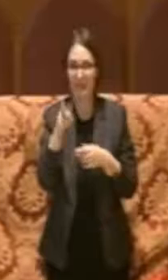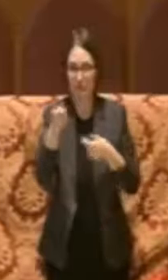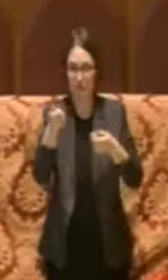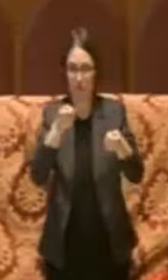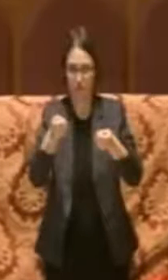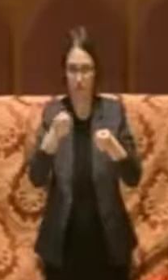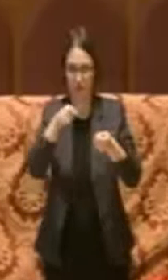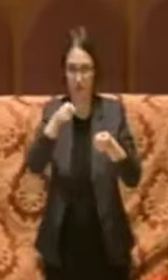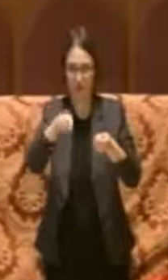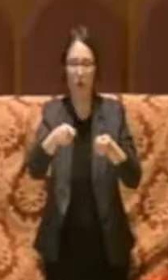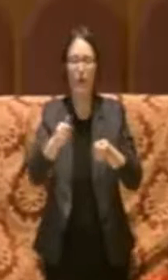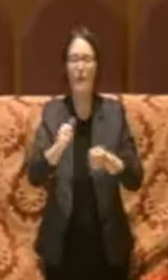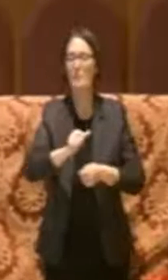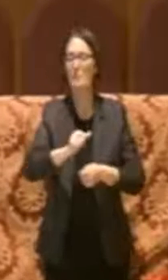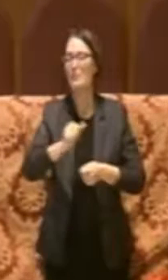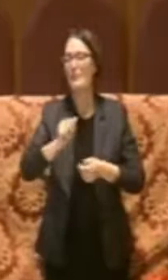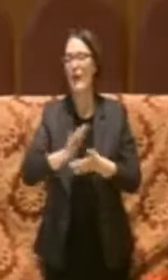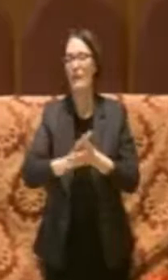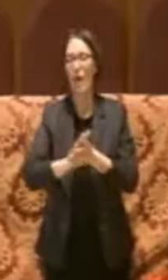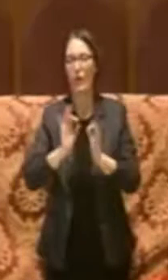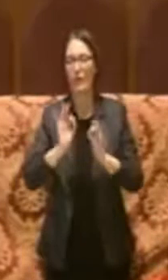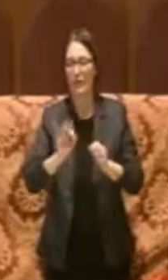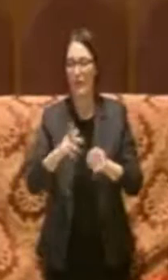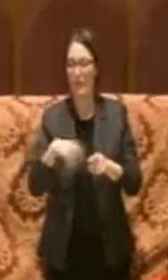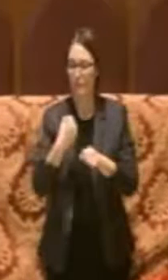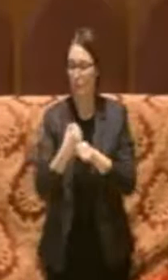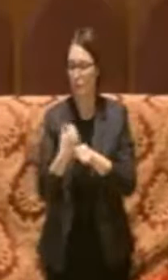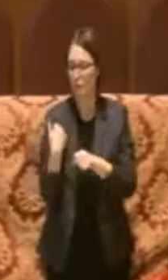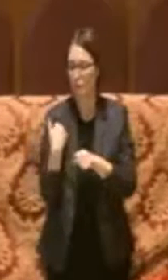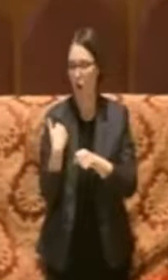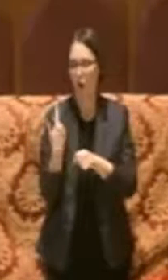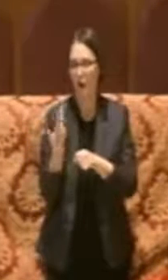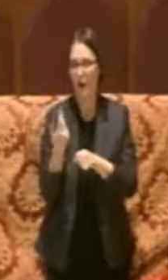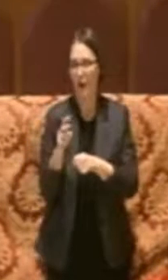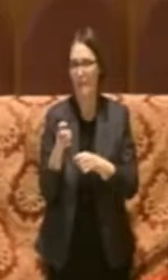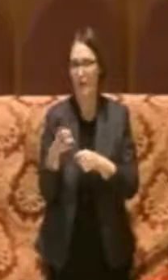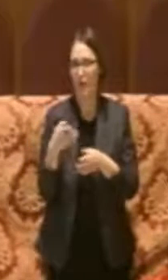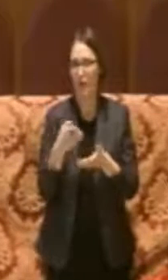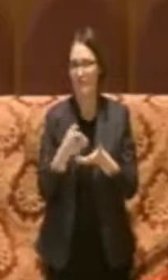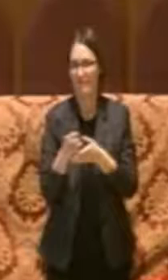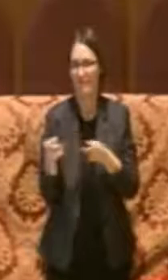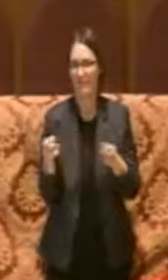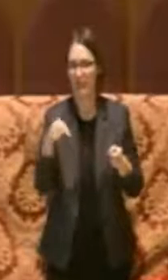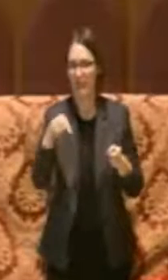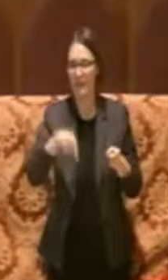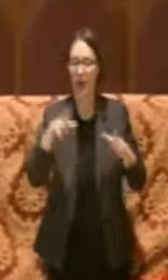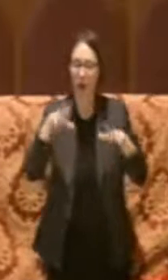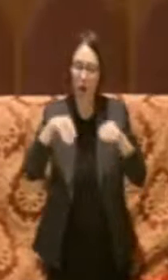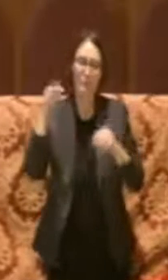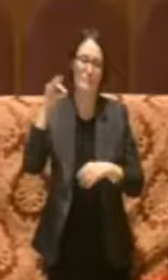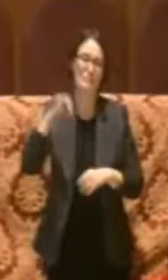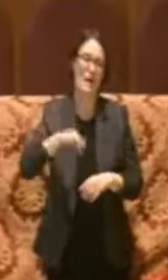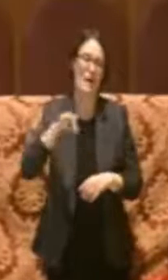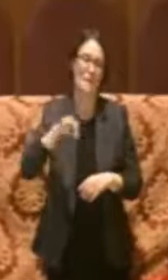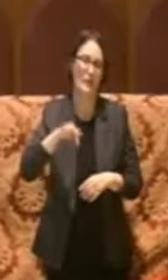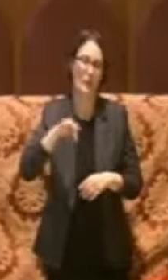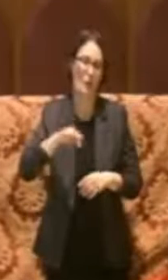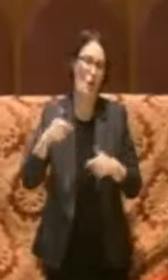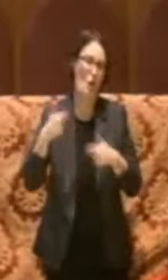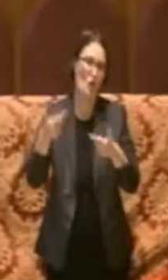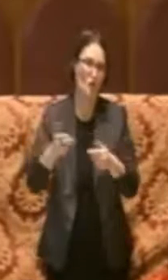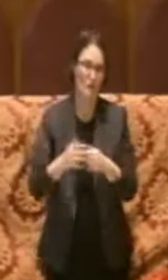nella storia recente, ma parliamo almeno di vent'anni di questa città, a pagare un canone di concessione.